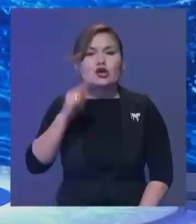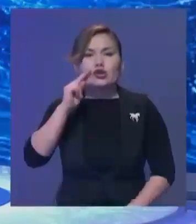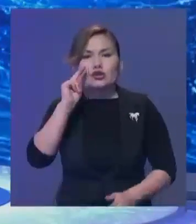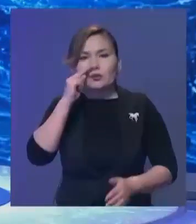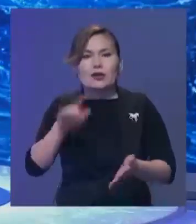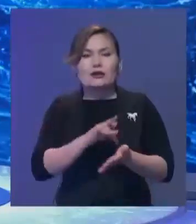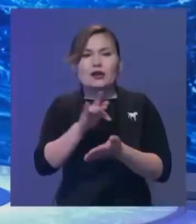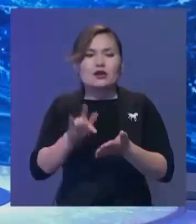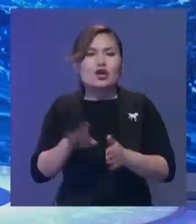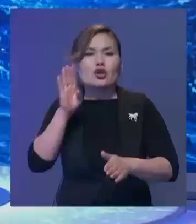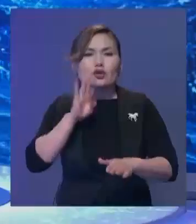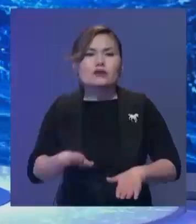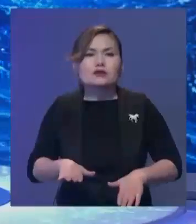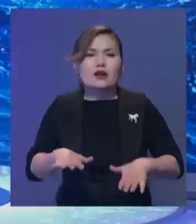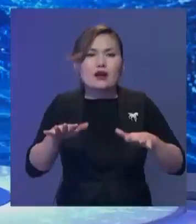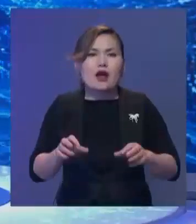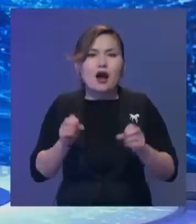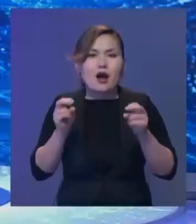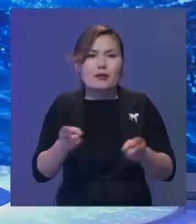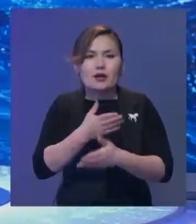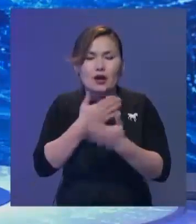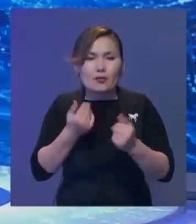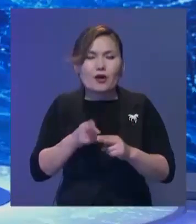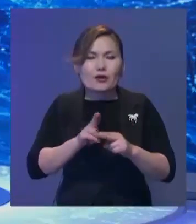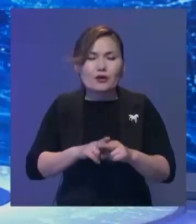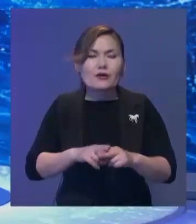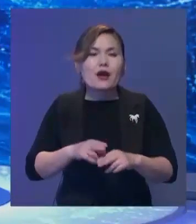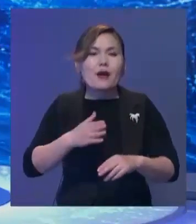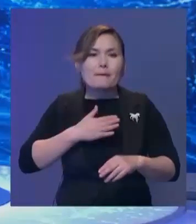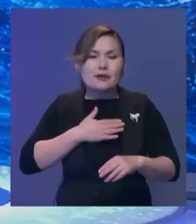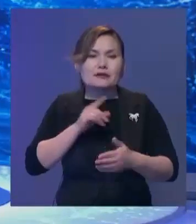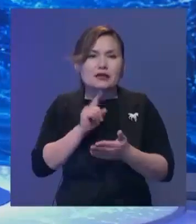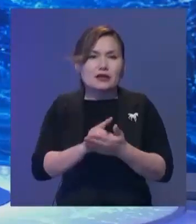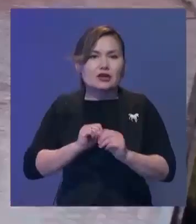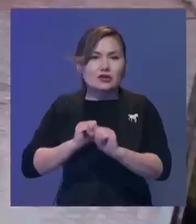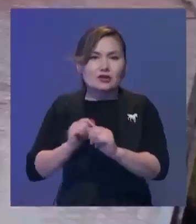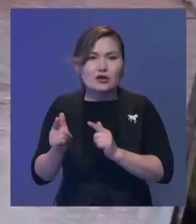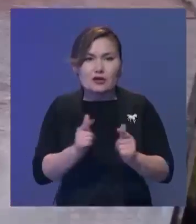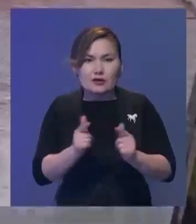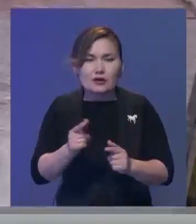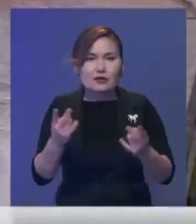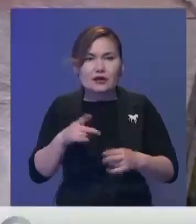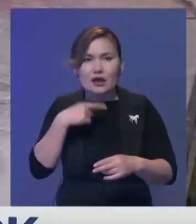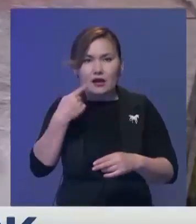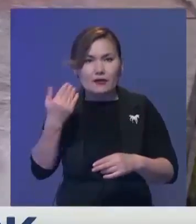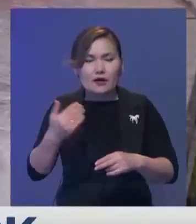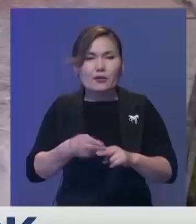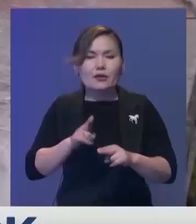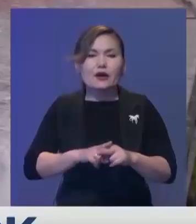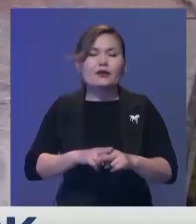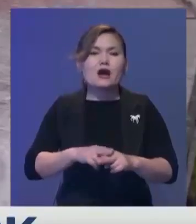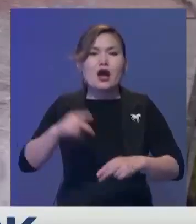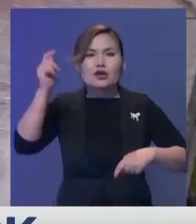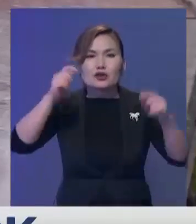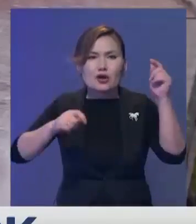Шымкентті су тасқыны қауіп жоқ. Бірақ арқаны кенге салуға әлі ертедейді. Құтқарушы мамандар. Себебі алдағы үндері жауын